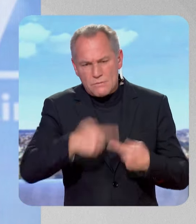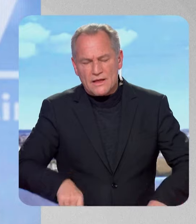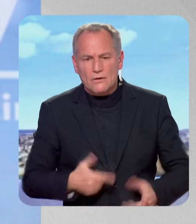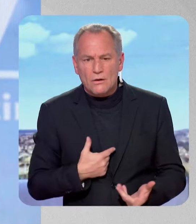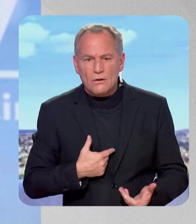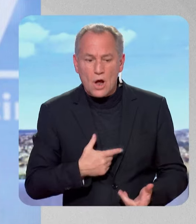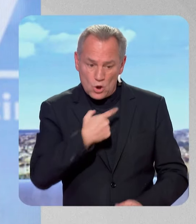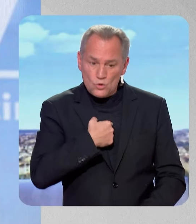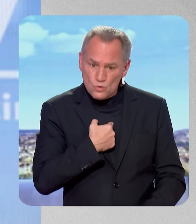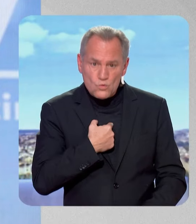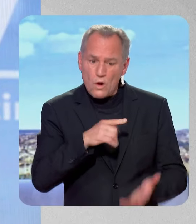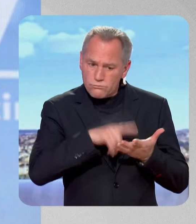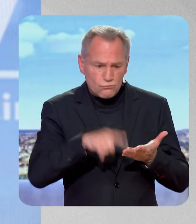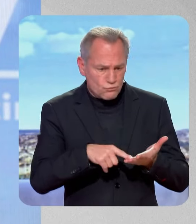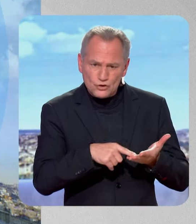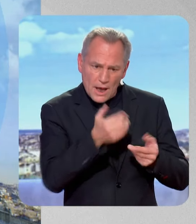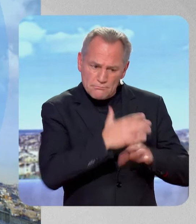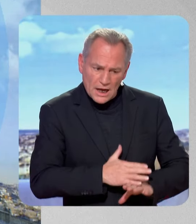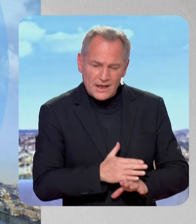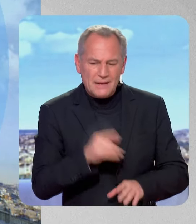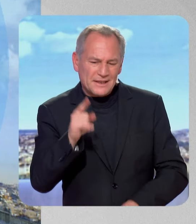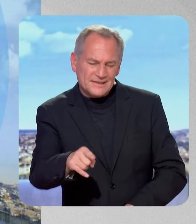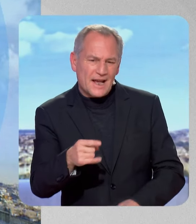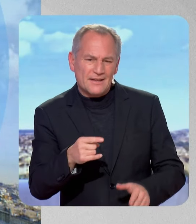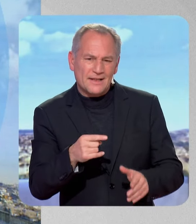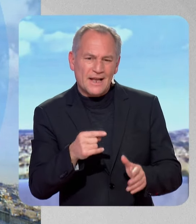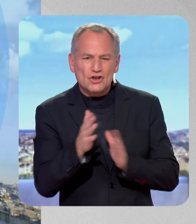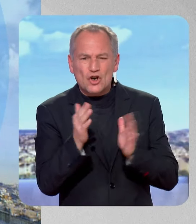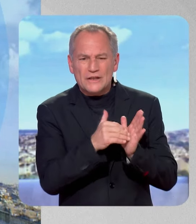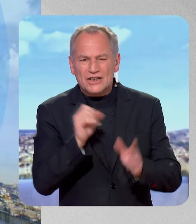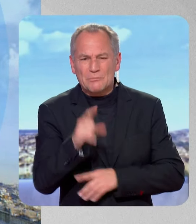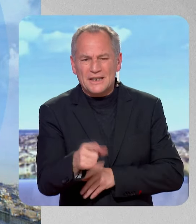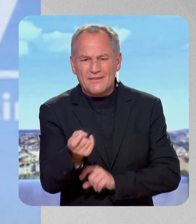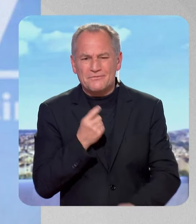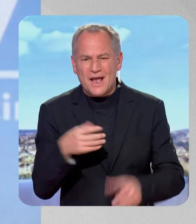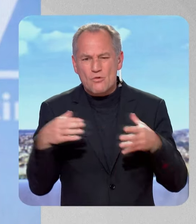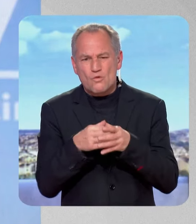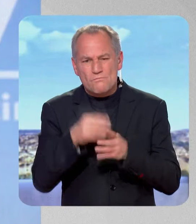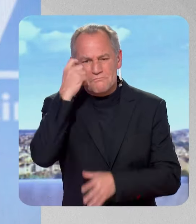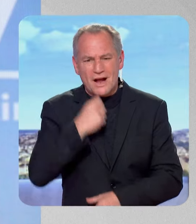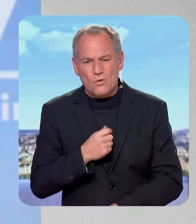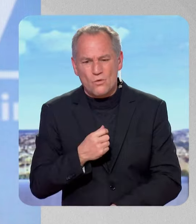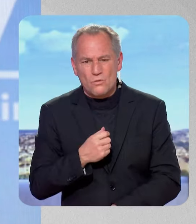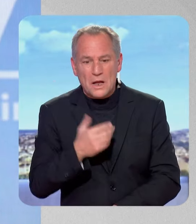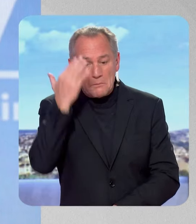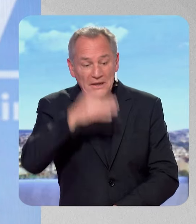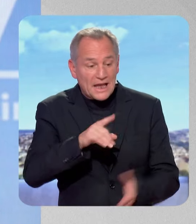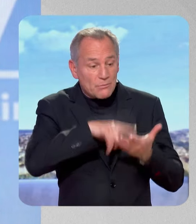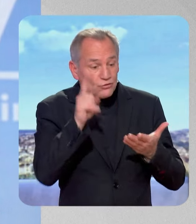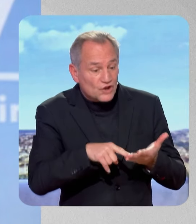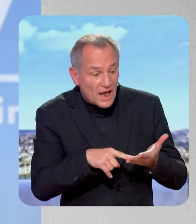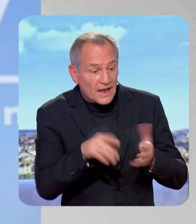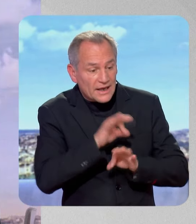pour que les gens n pas peur, parce qu'en fait, c'est une sorte de chantage que font les macronistes, si jamais il n'y avait pas ce budget-là, il y aurait une loi spéciale